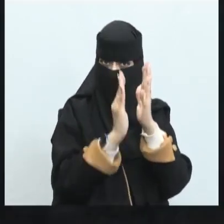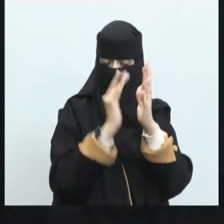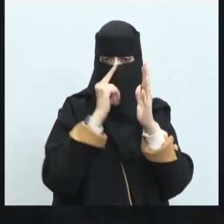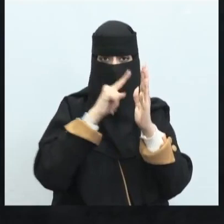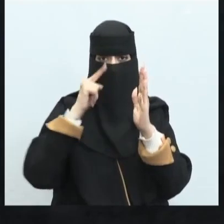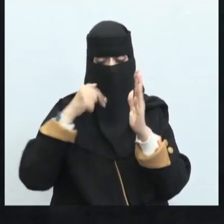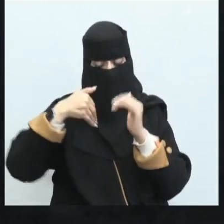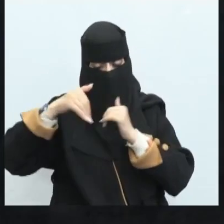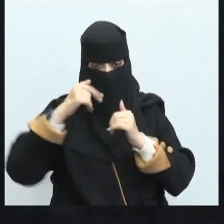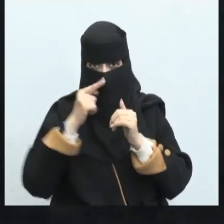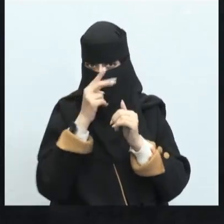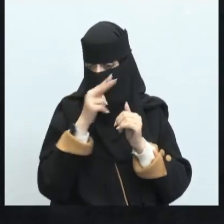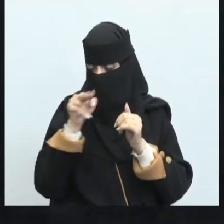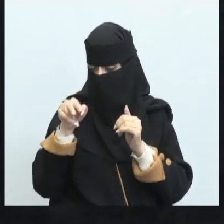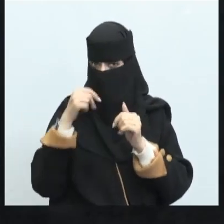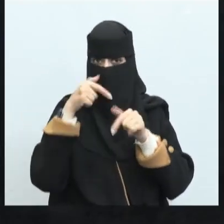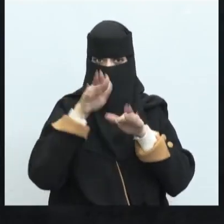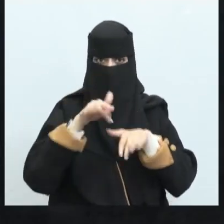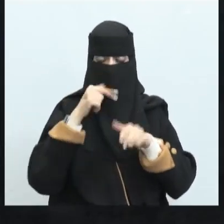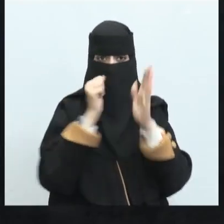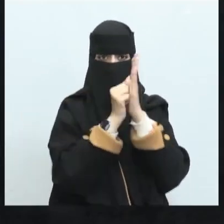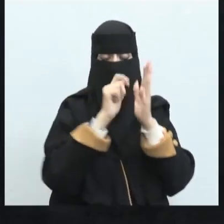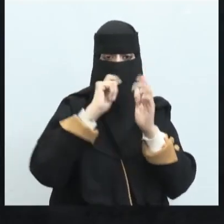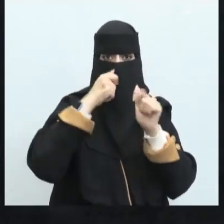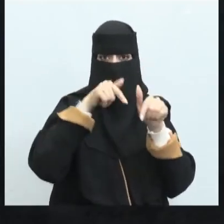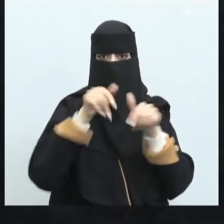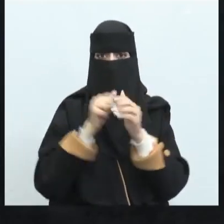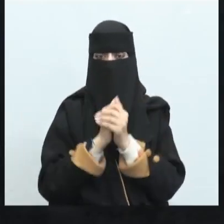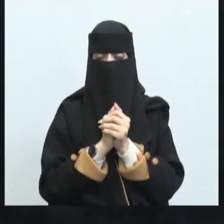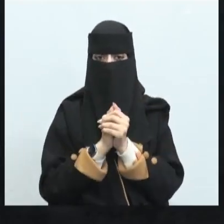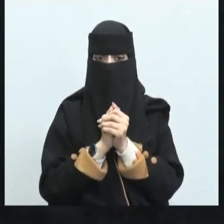يعترض لهم حتى لو لم يكن الجار غير موجود فهو أدعى طبعا إلى إلى